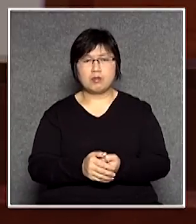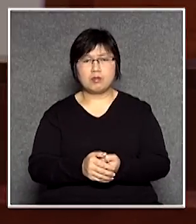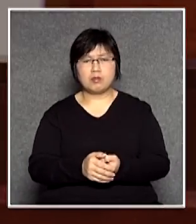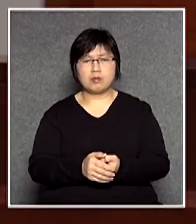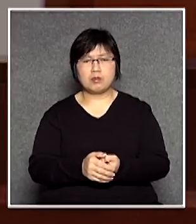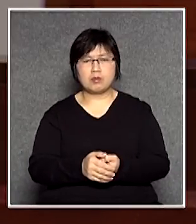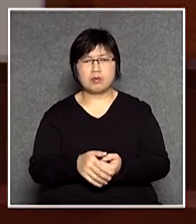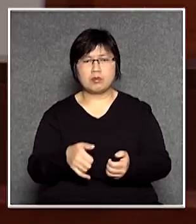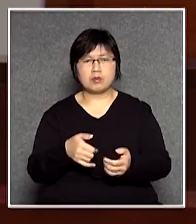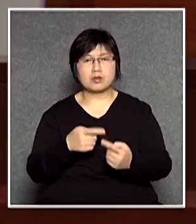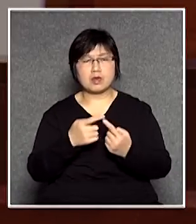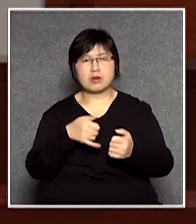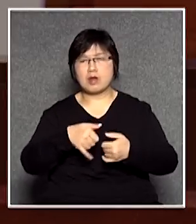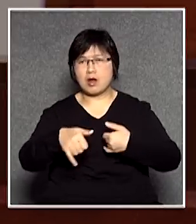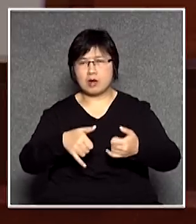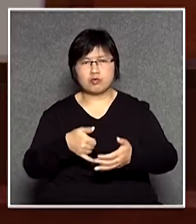阻礙人們走